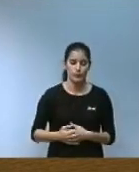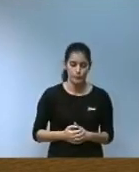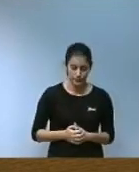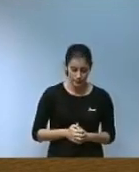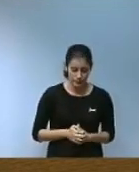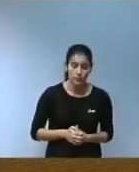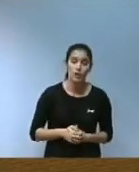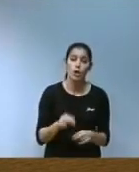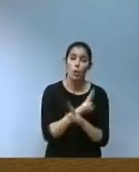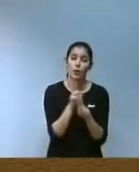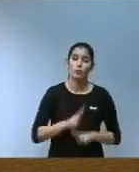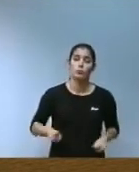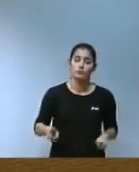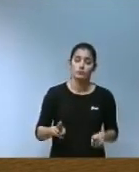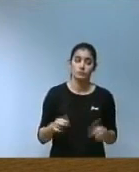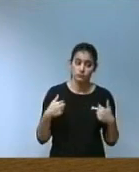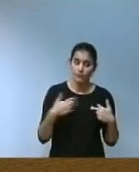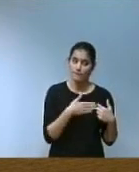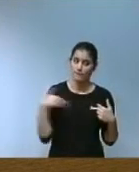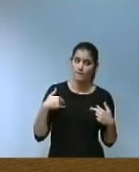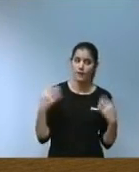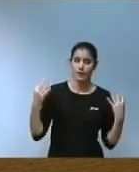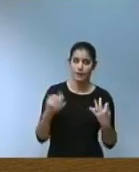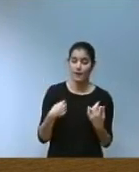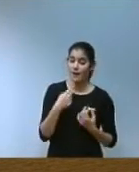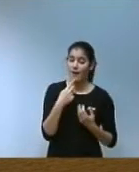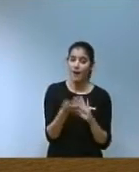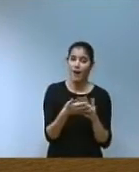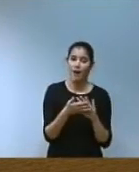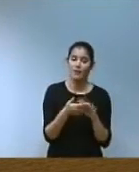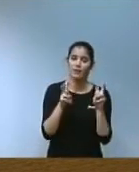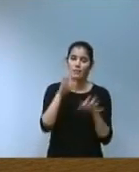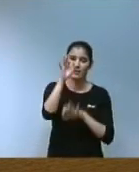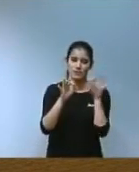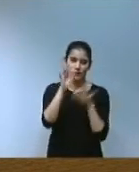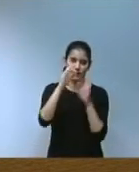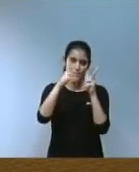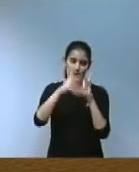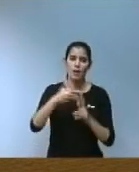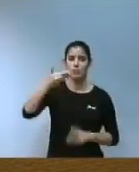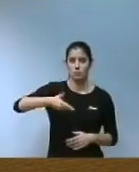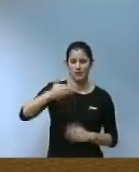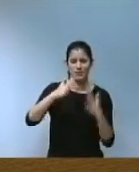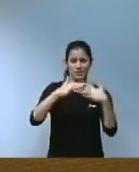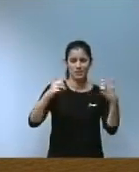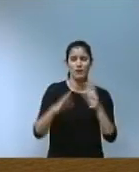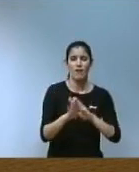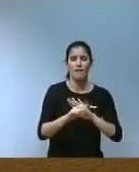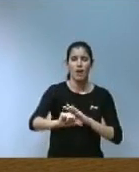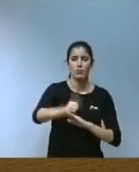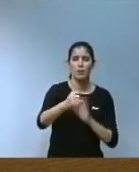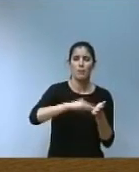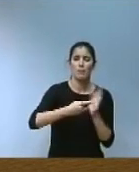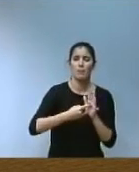i per últim vull abordar la important qüestió de l'estadística pronté a aquestes cors aprovaran el Pla València d